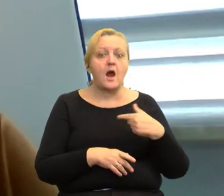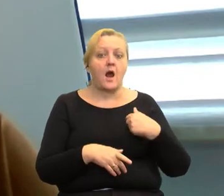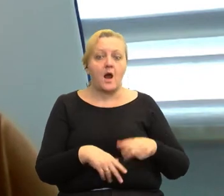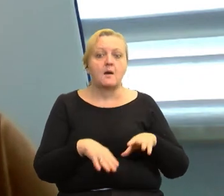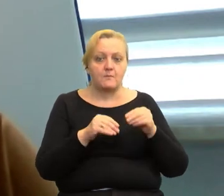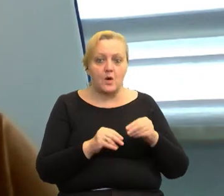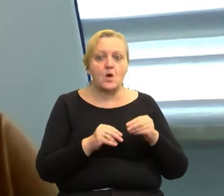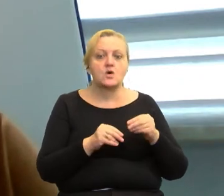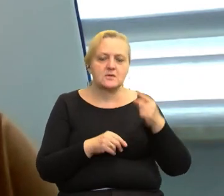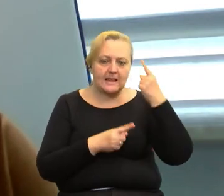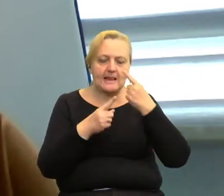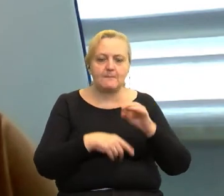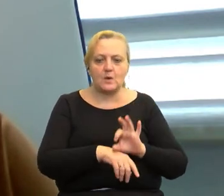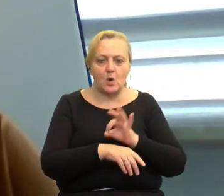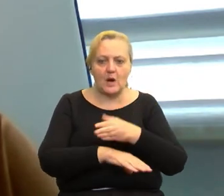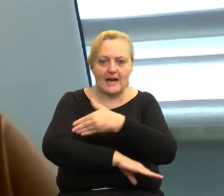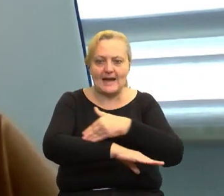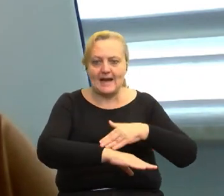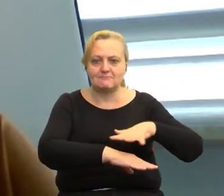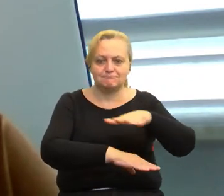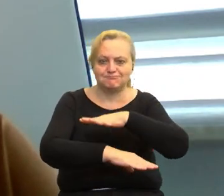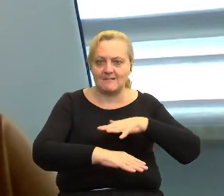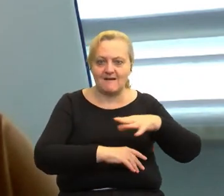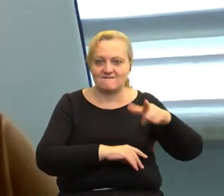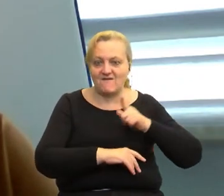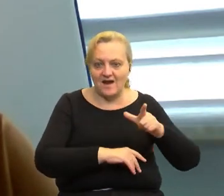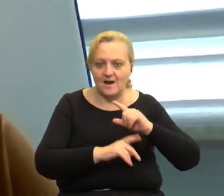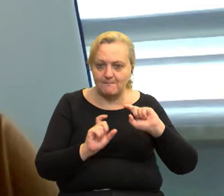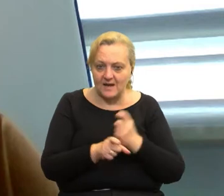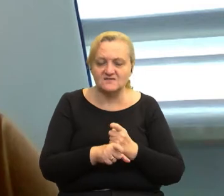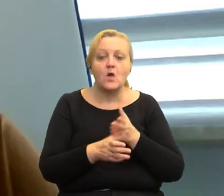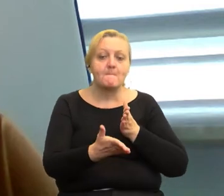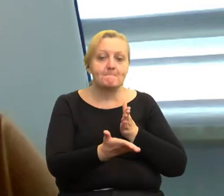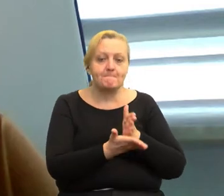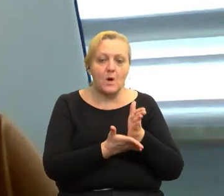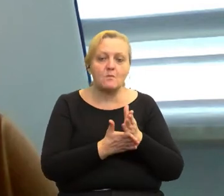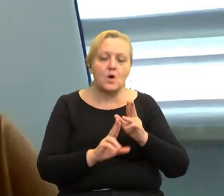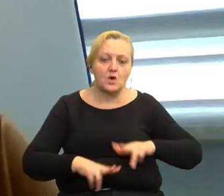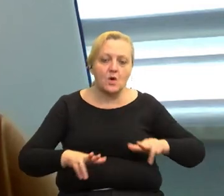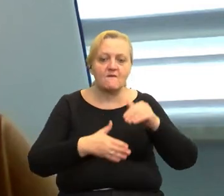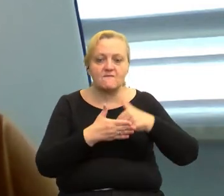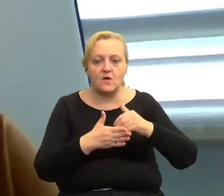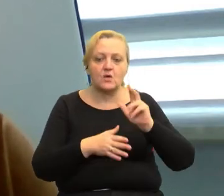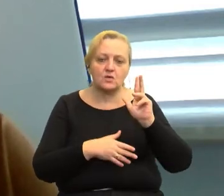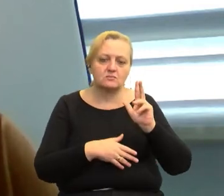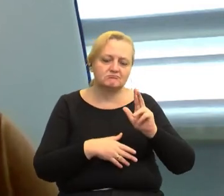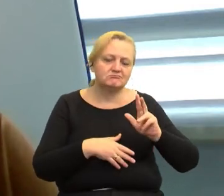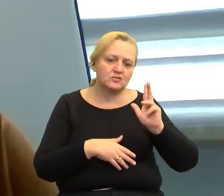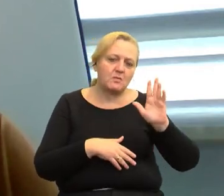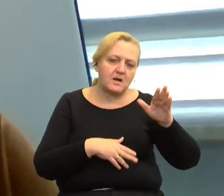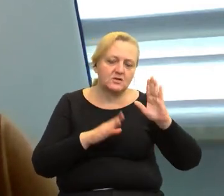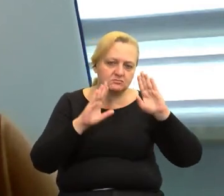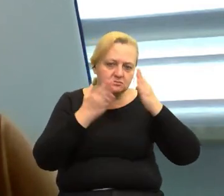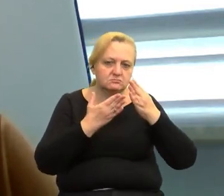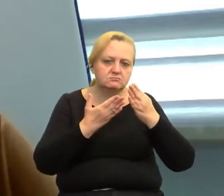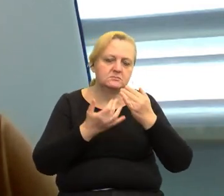transgranicznym i rozszerzyć tą pomoc skierowaną do rodzin wychowujących dzieci z autyzmem poza granicy